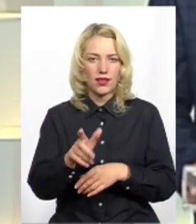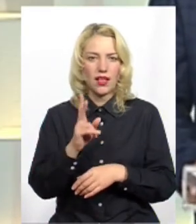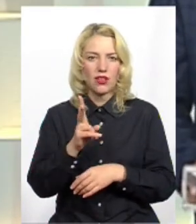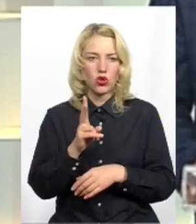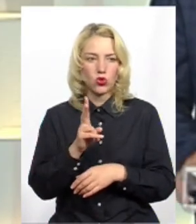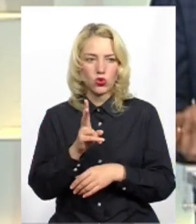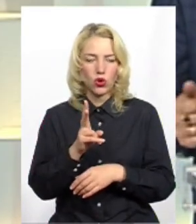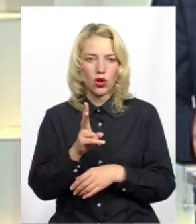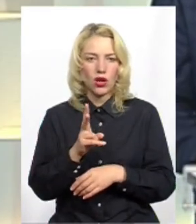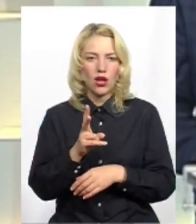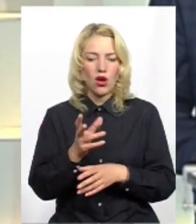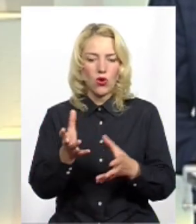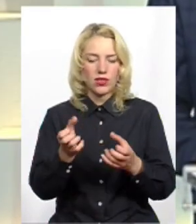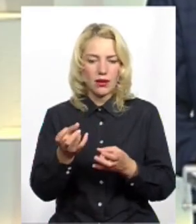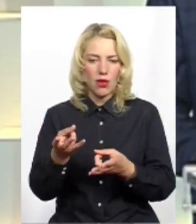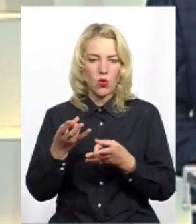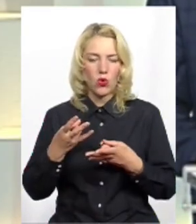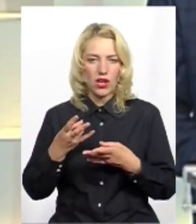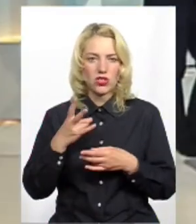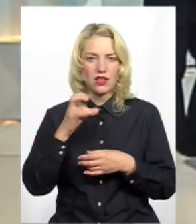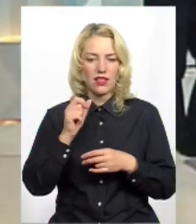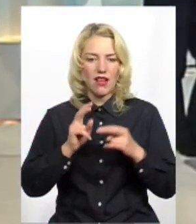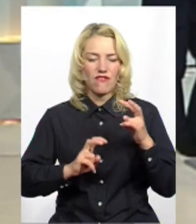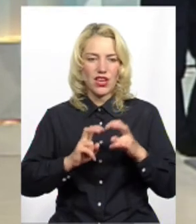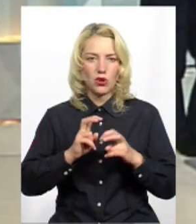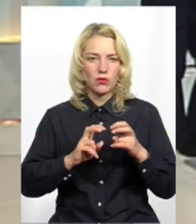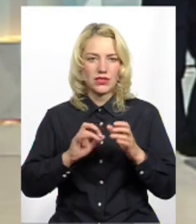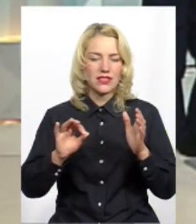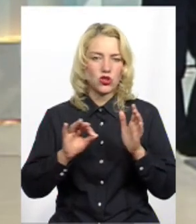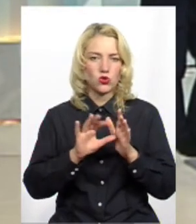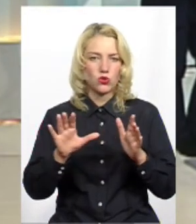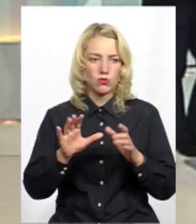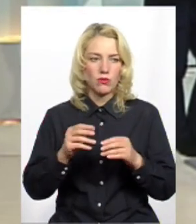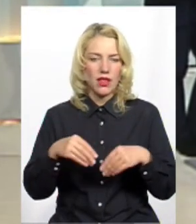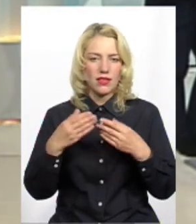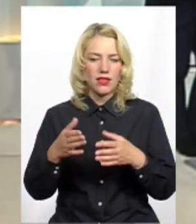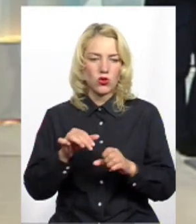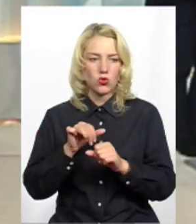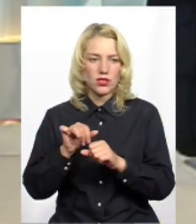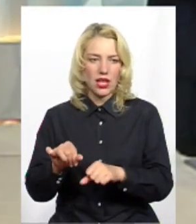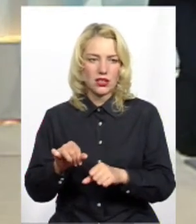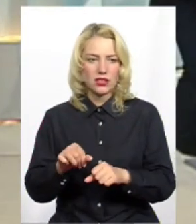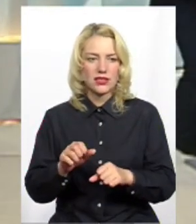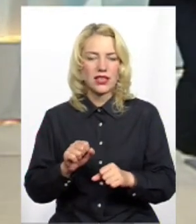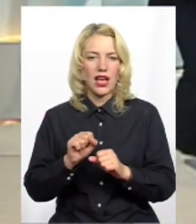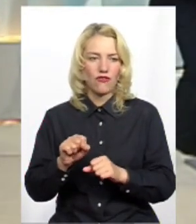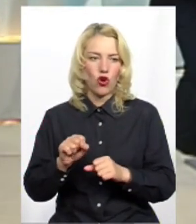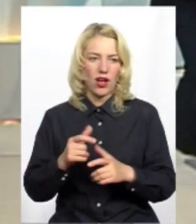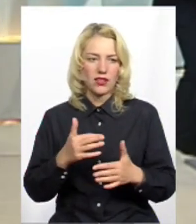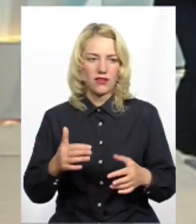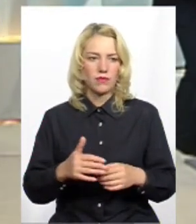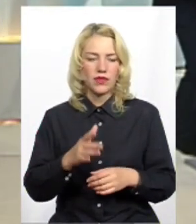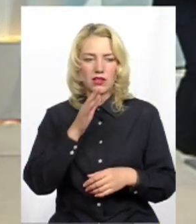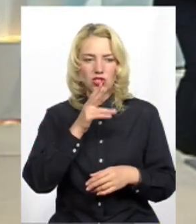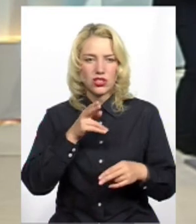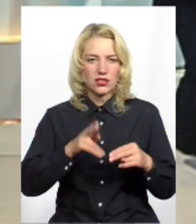отримала ураження на виробництві струмом. Даю її захист, адвокатів і так далі. дякую. Просто добігає